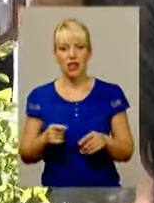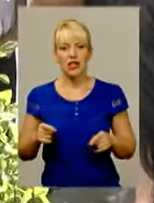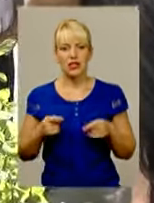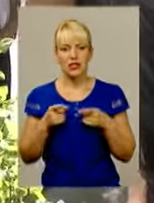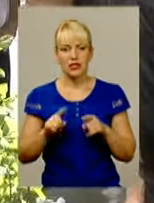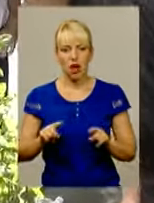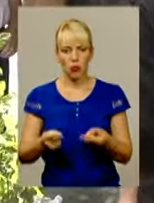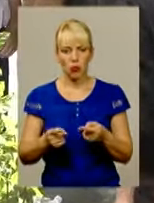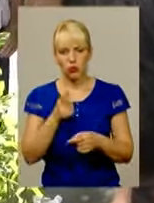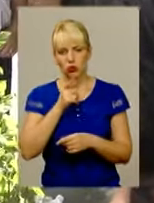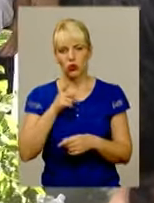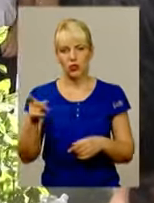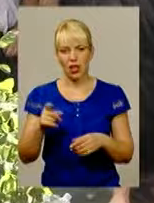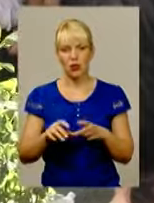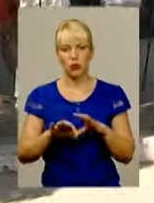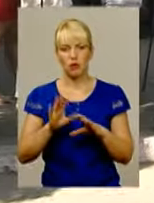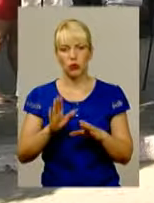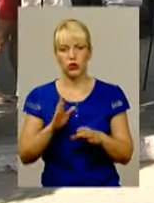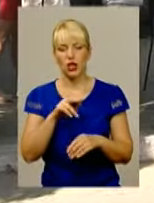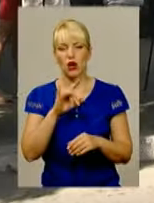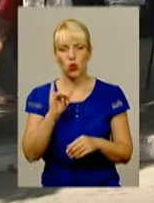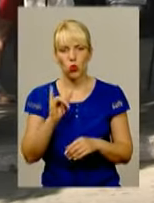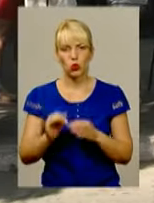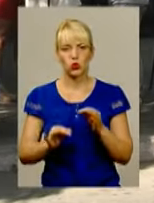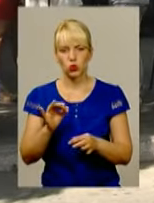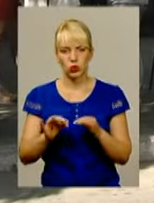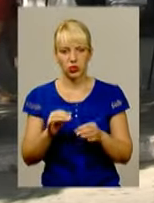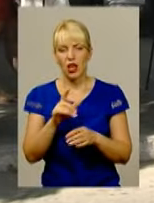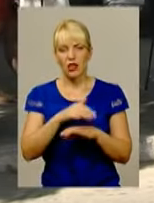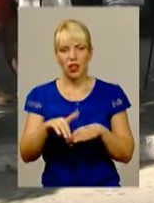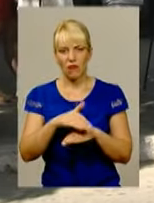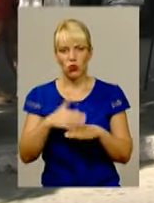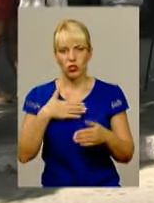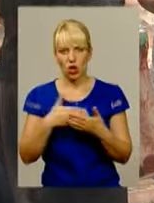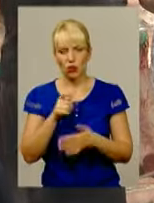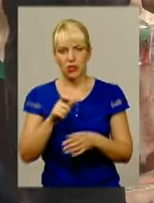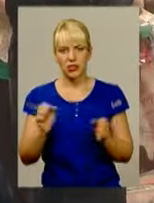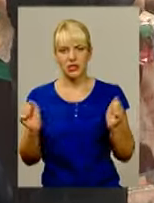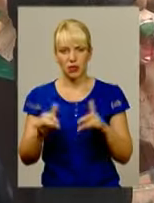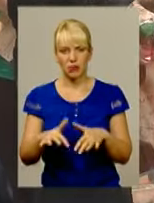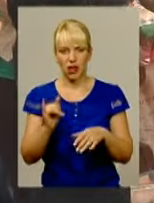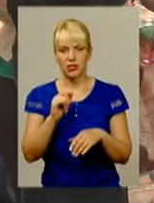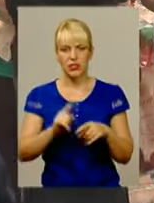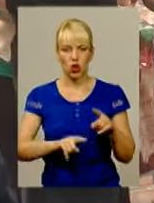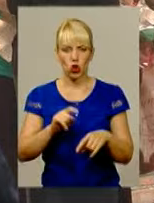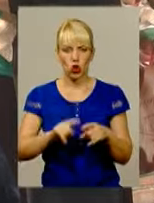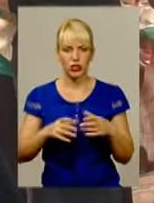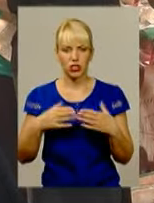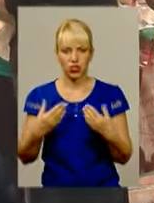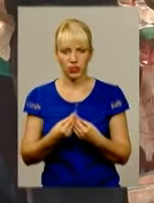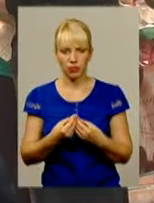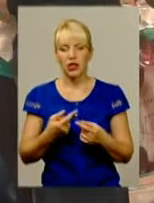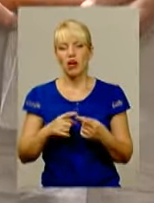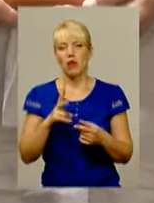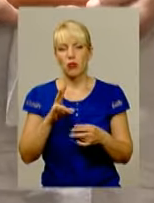приміщенні Хмельницького міськрайонного суду. На вулиці поруч з будівлею збираються громадські активісти, а також родичі та земляки постраждалих у ДТП.